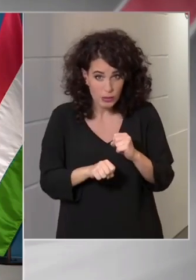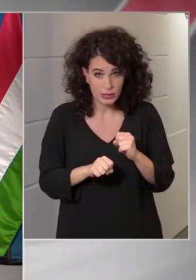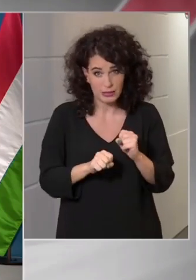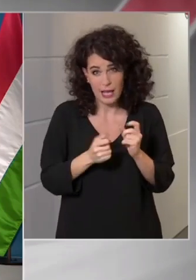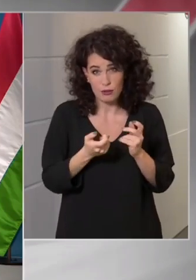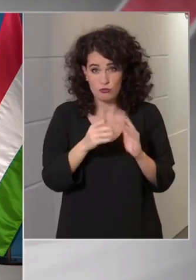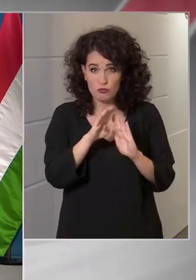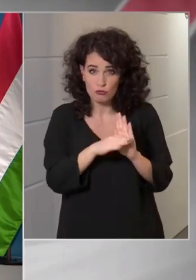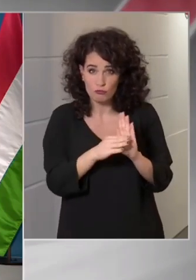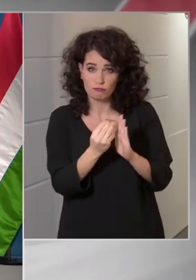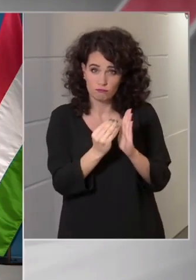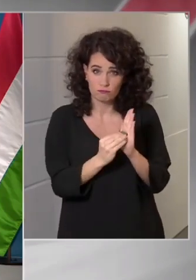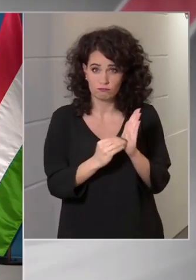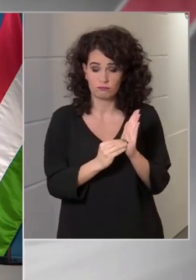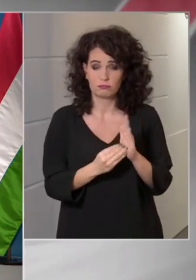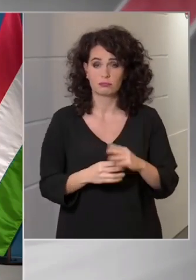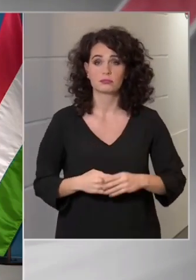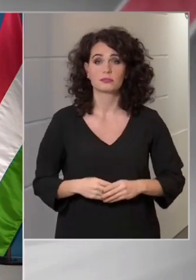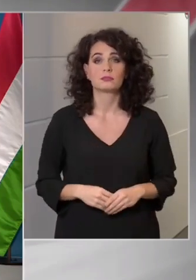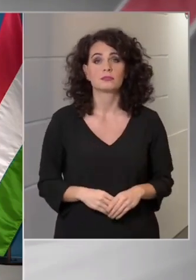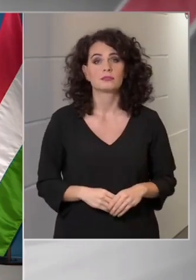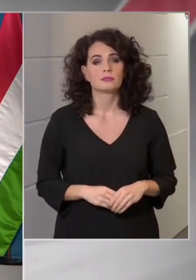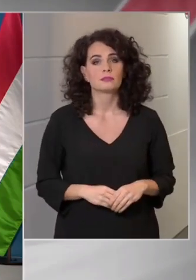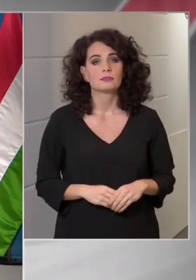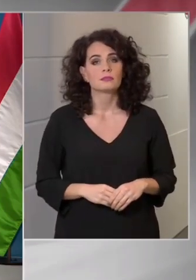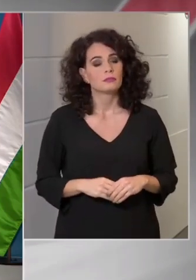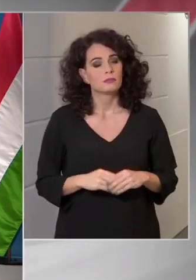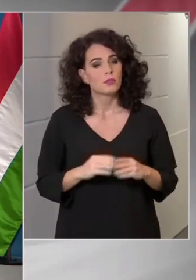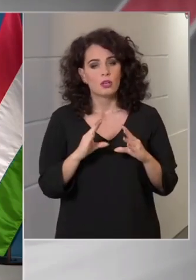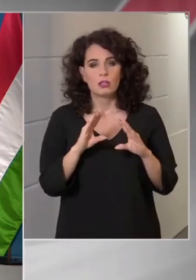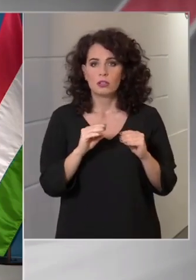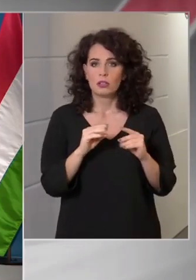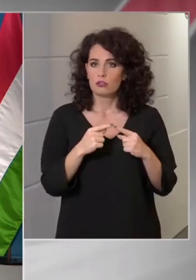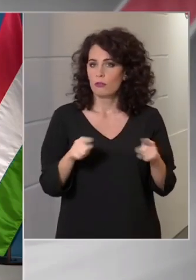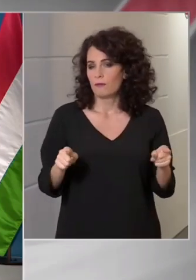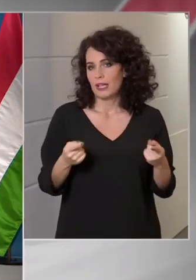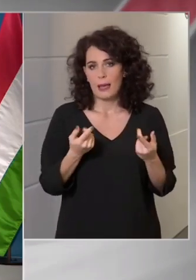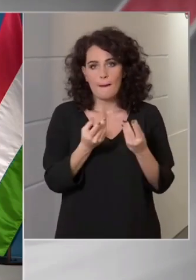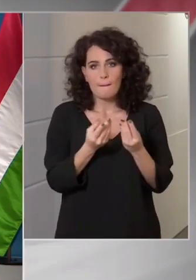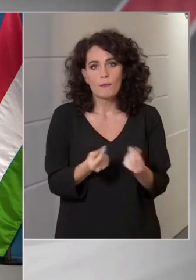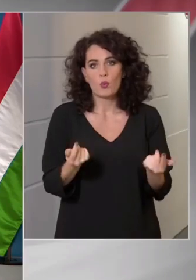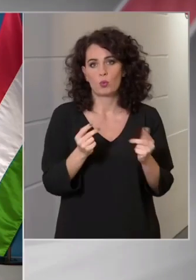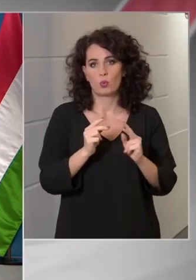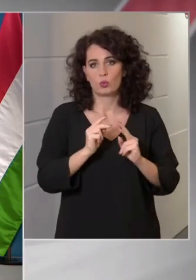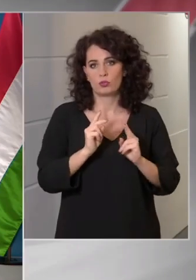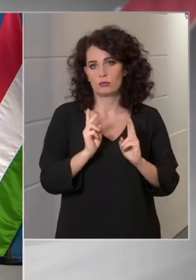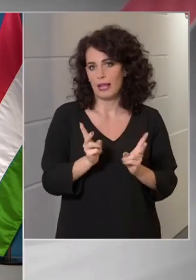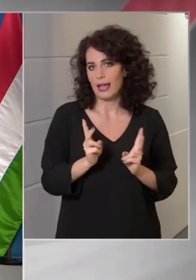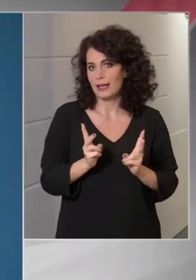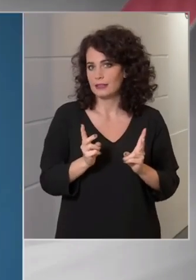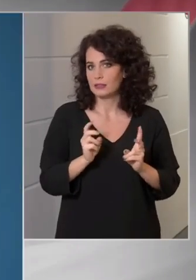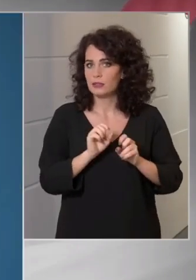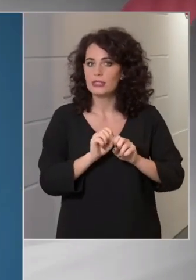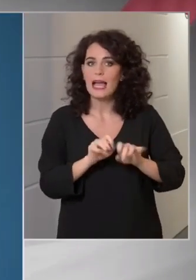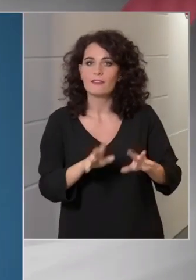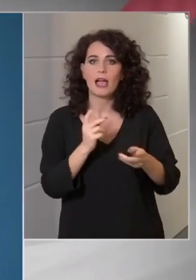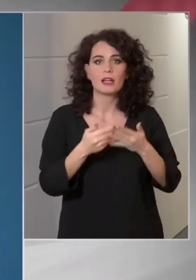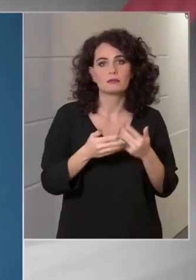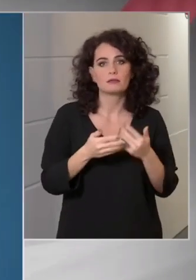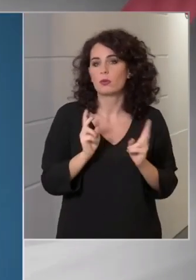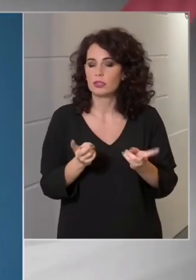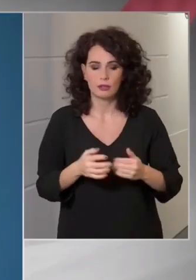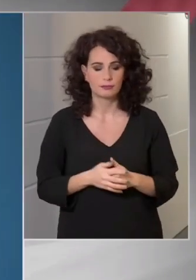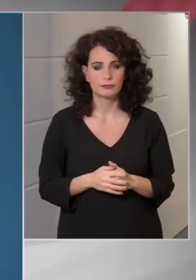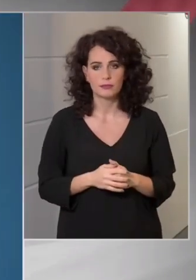Nagyon sokféle módja van a járványkezelésnek. Különböző